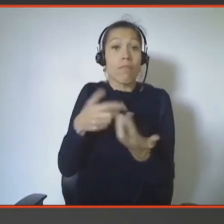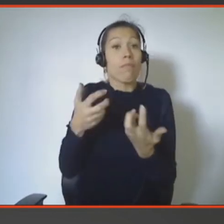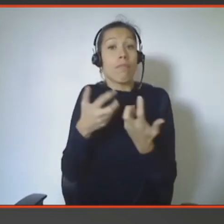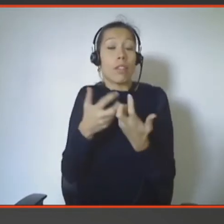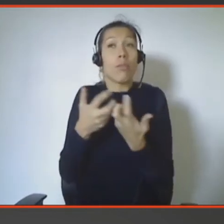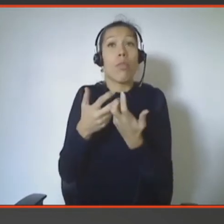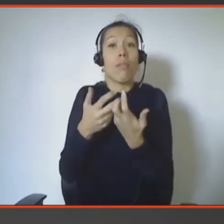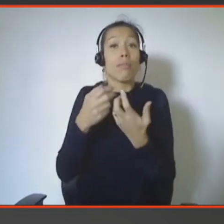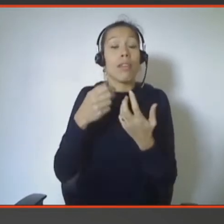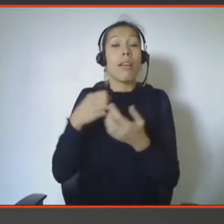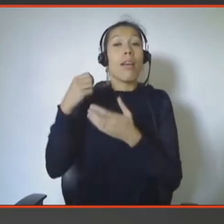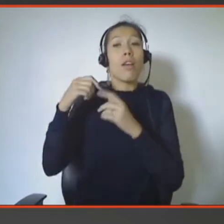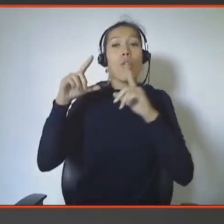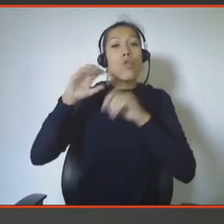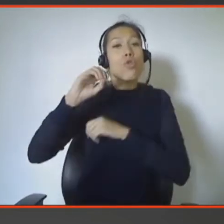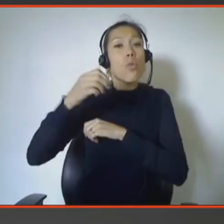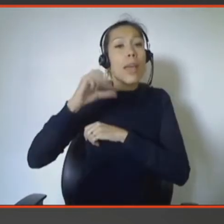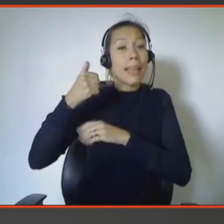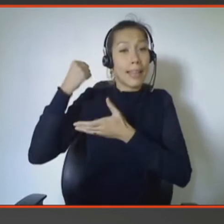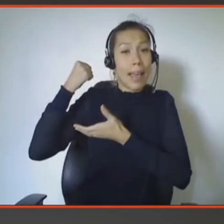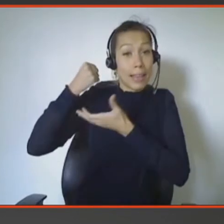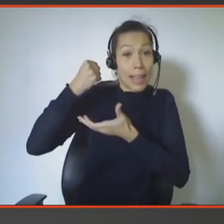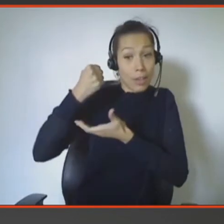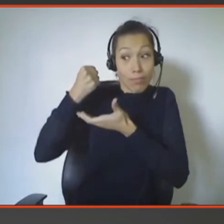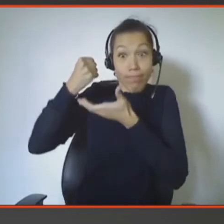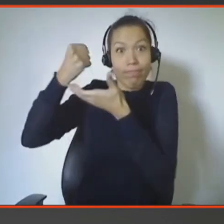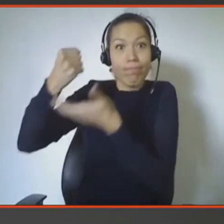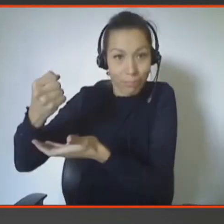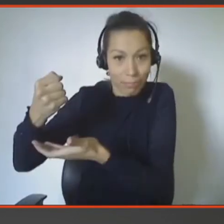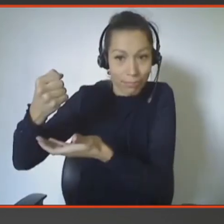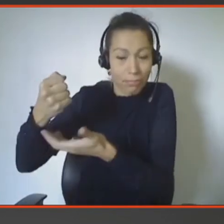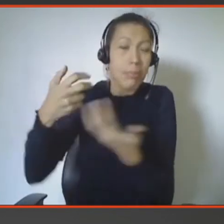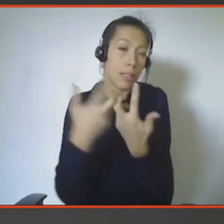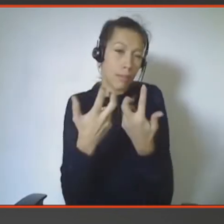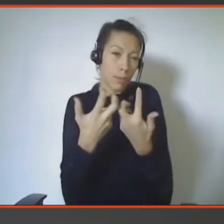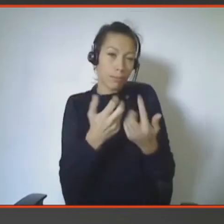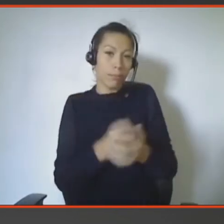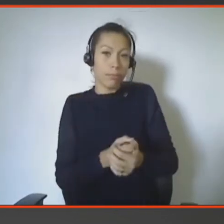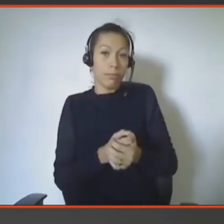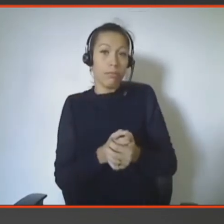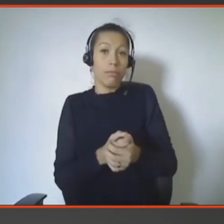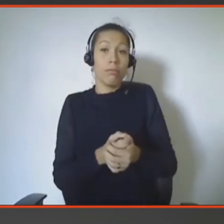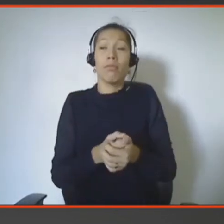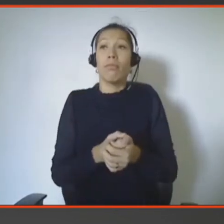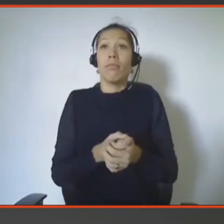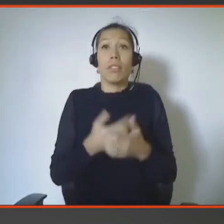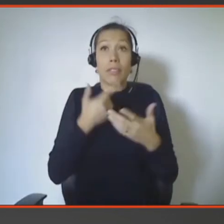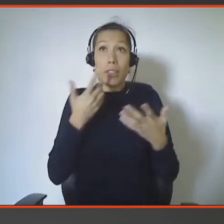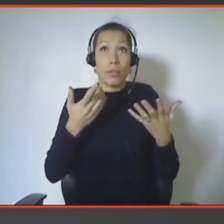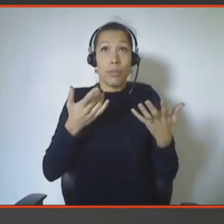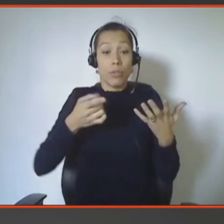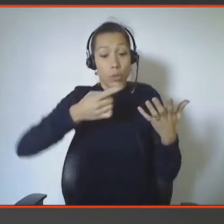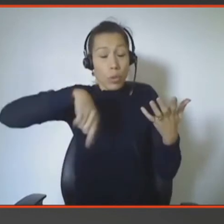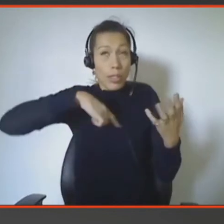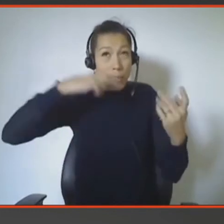numérique. Donc, c'est un exemple parmi d'autres qui, en fait, montre qu'on doit se poser des questions plus profondes sur comment